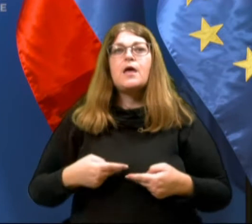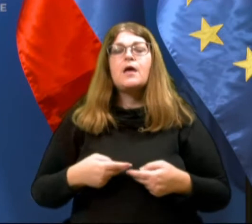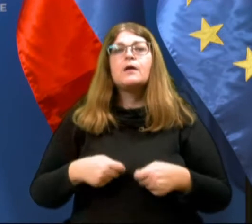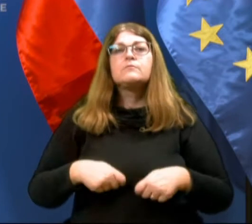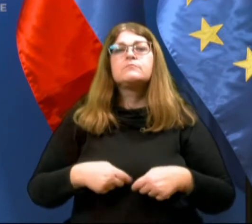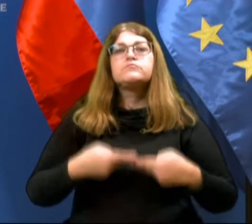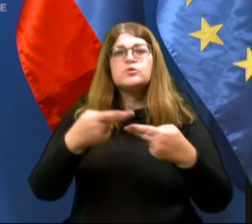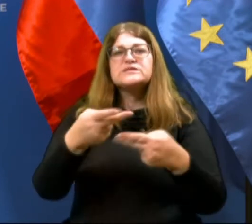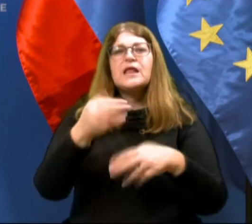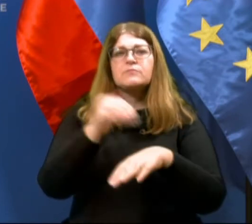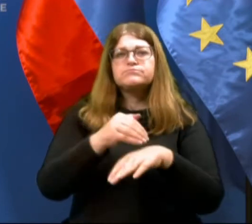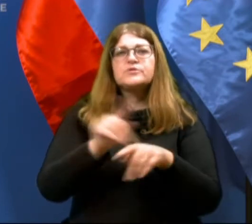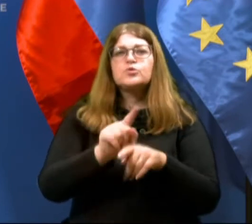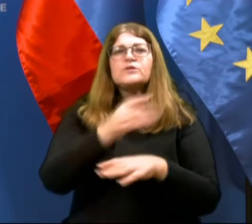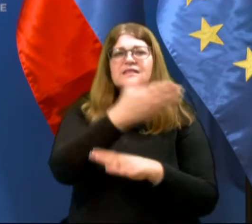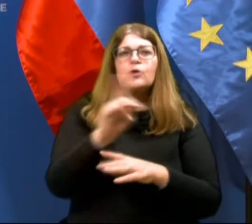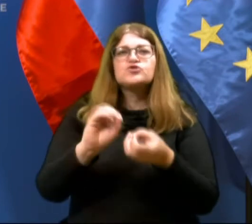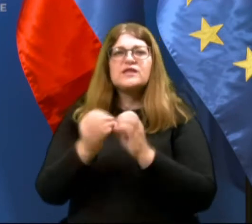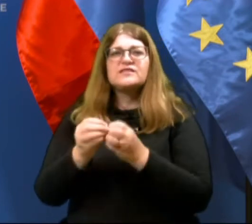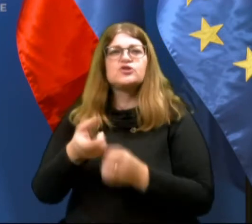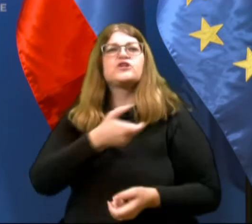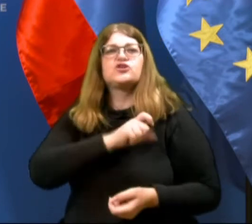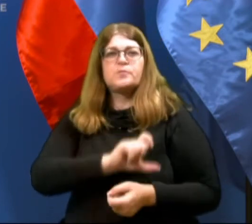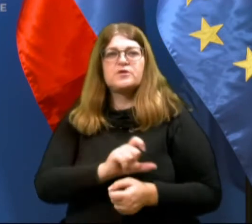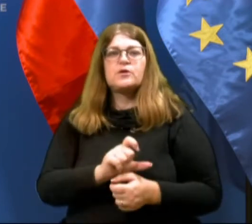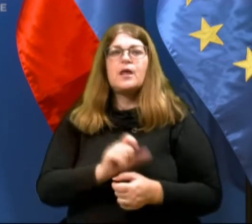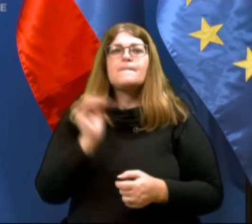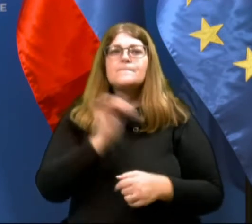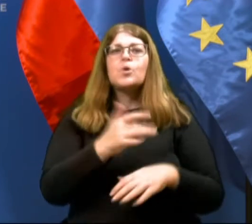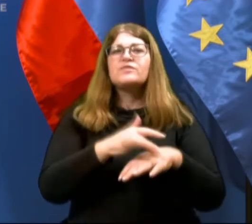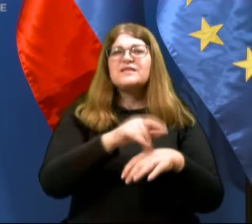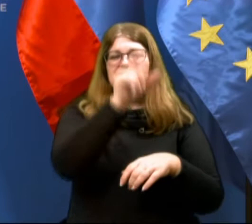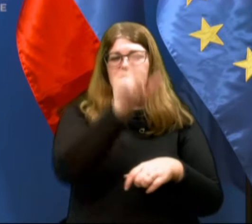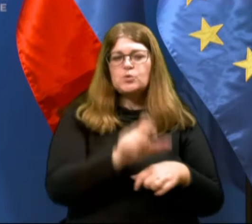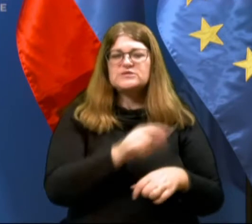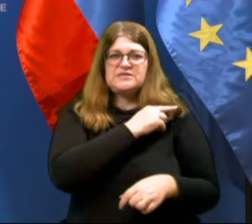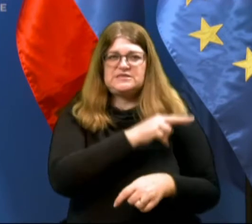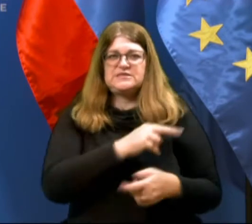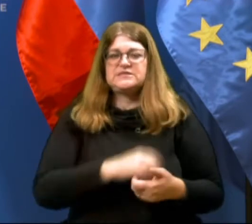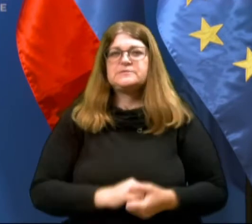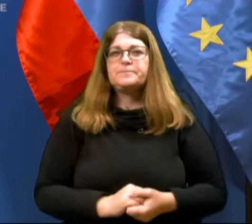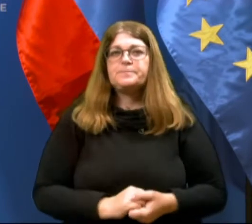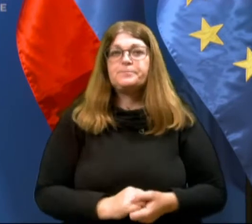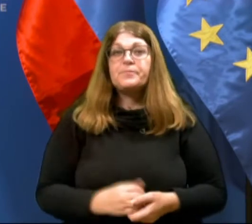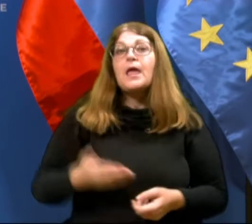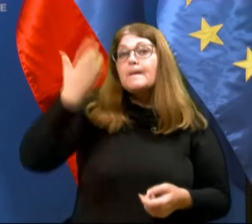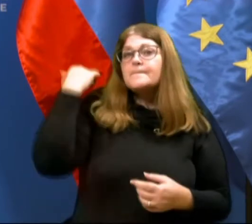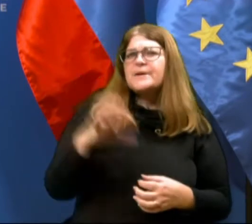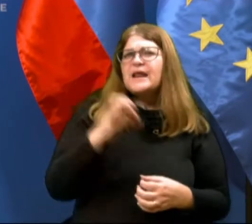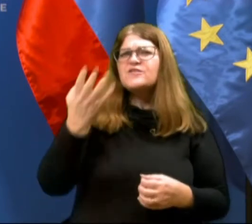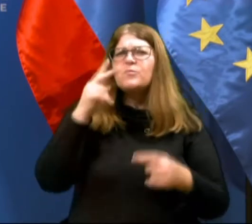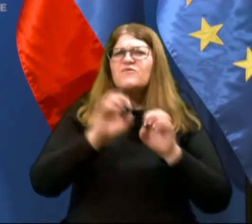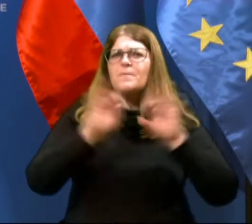prekrškovne predloge tudi na davčni in tržni inšpektorat zopr gostinca. Pred dnevi je bilo v